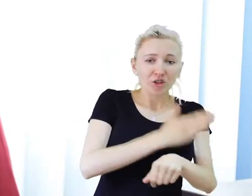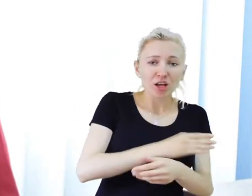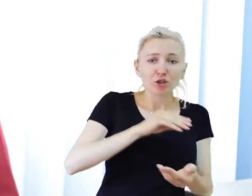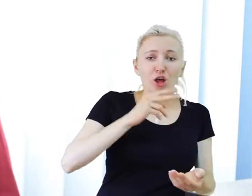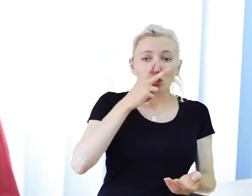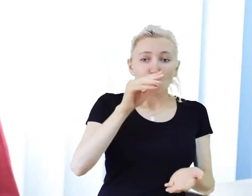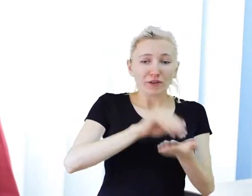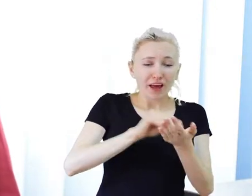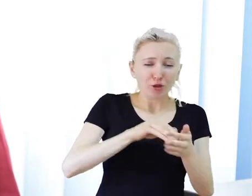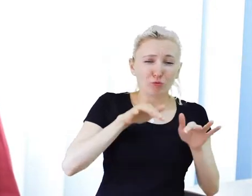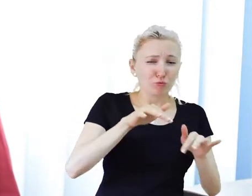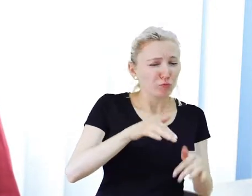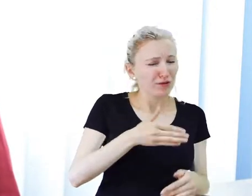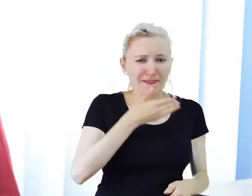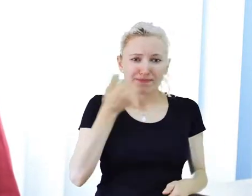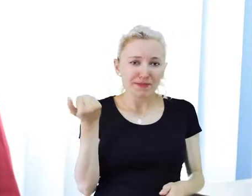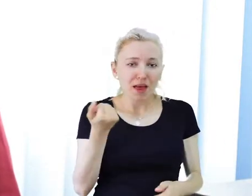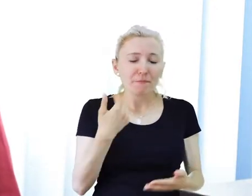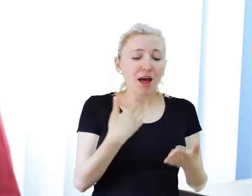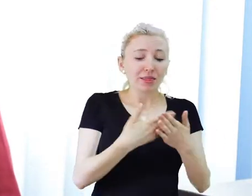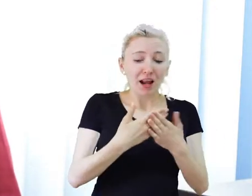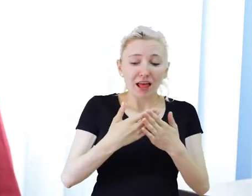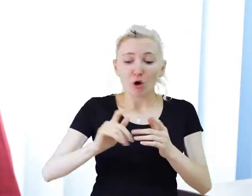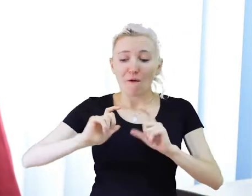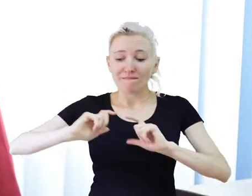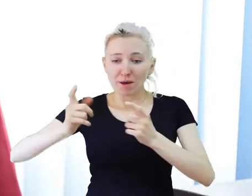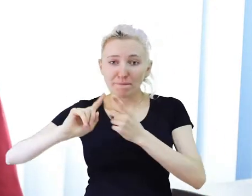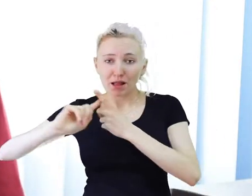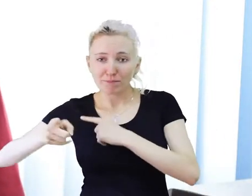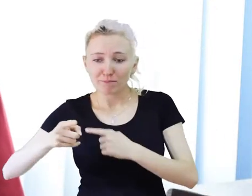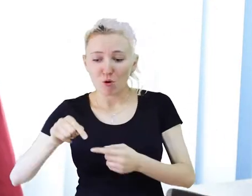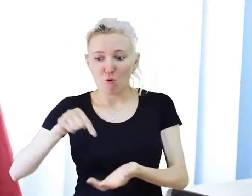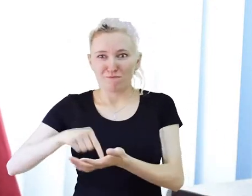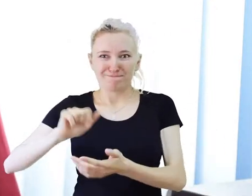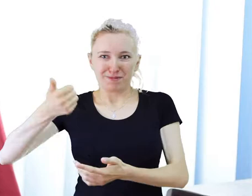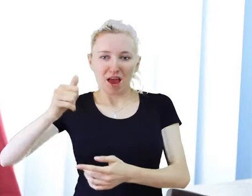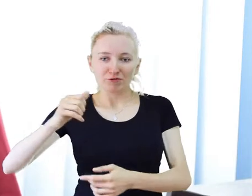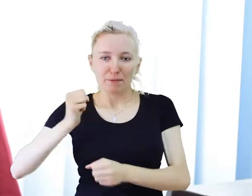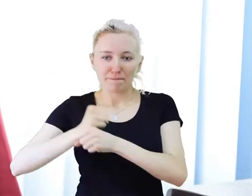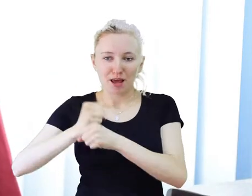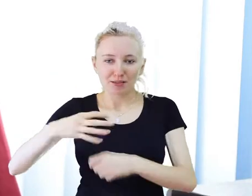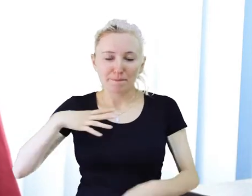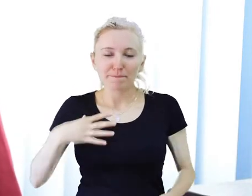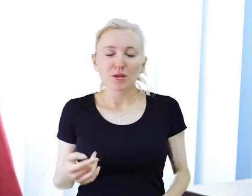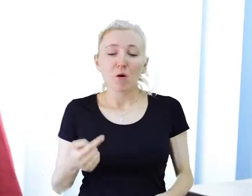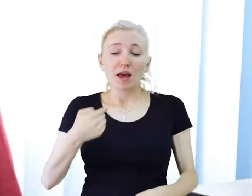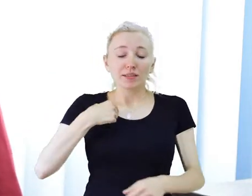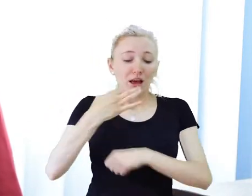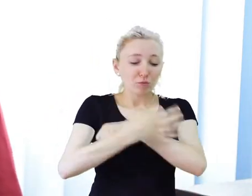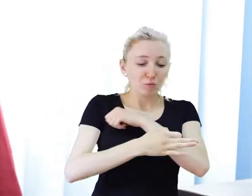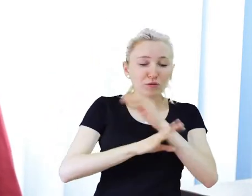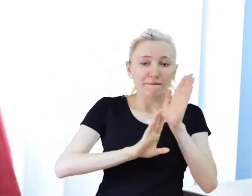Ja nie miałem wielkiego doświadczenia, ponieważ to była moja pierwsza praca po wypadku.